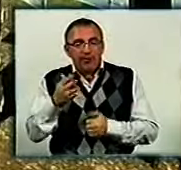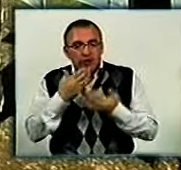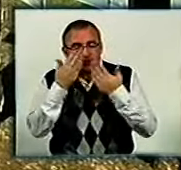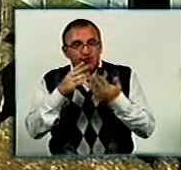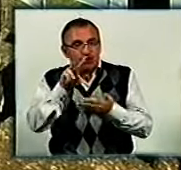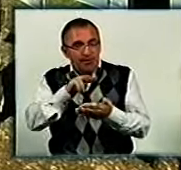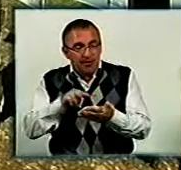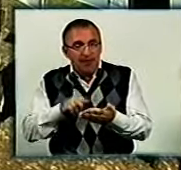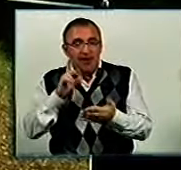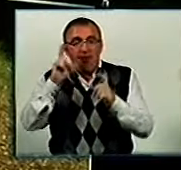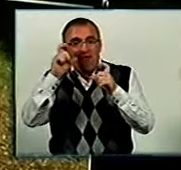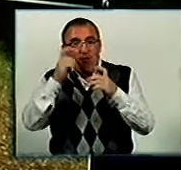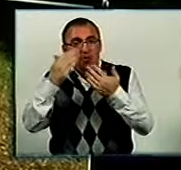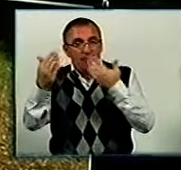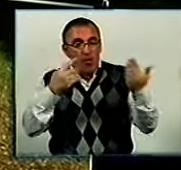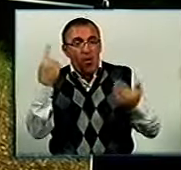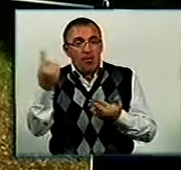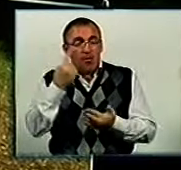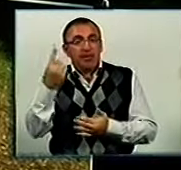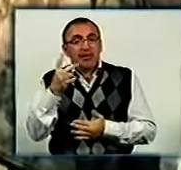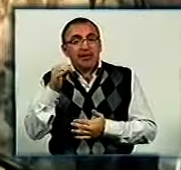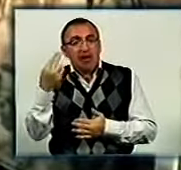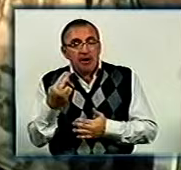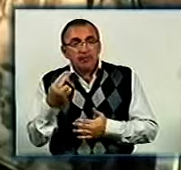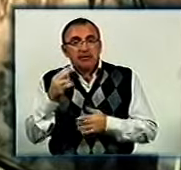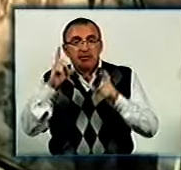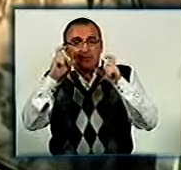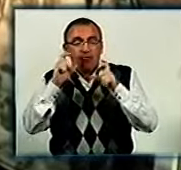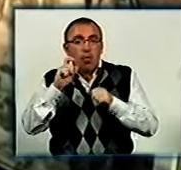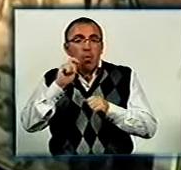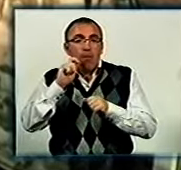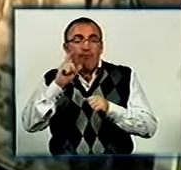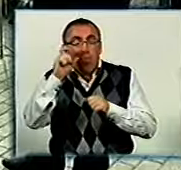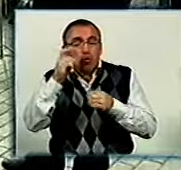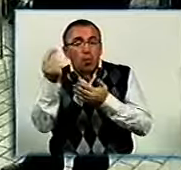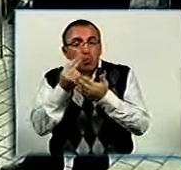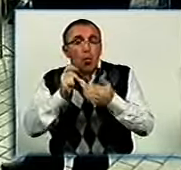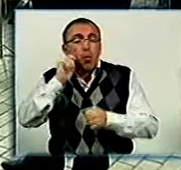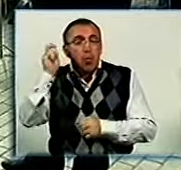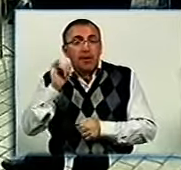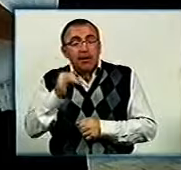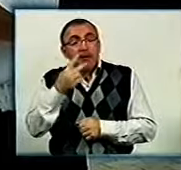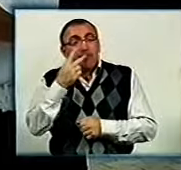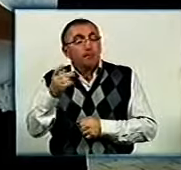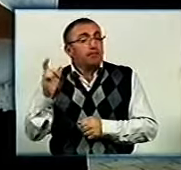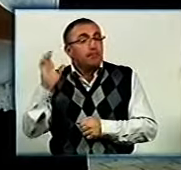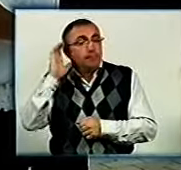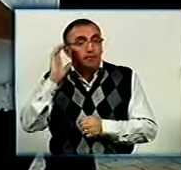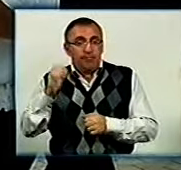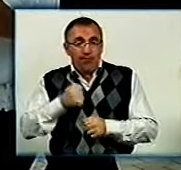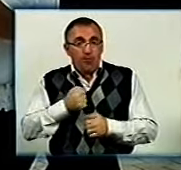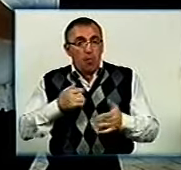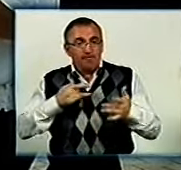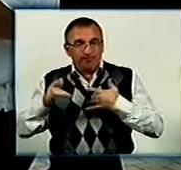переглянути фотовиставку обласної організації Національної спілки фотохудожників України, а поруч послухати виступ військового оркестру